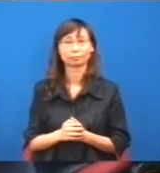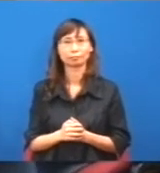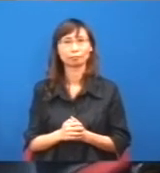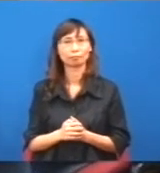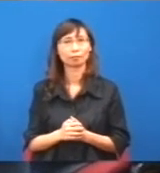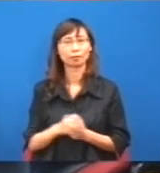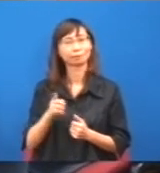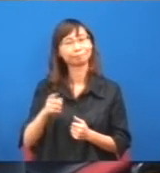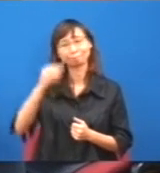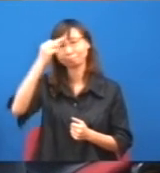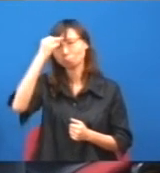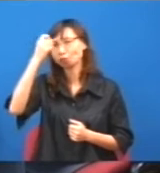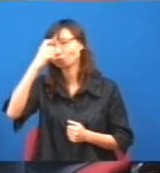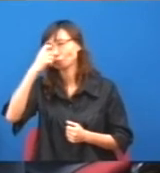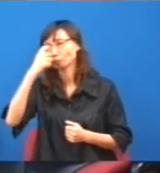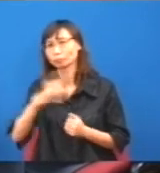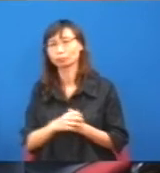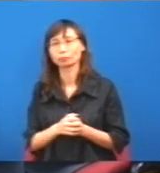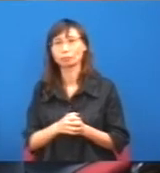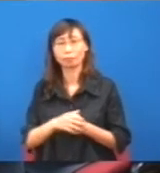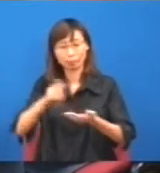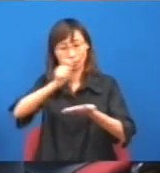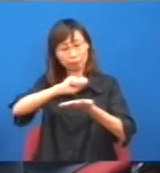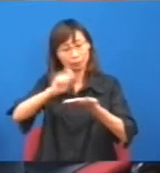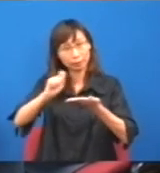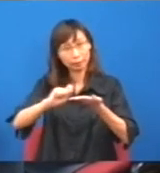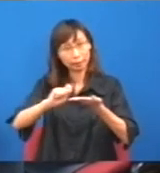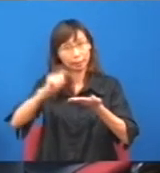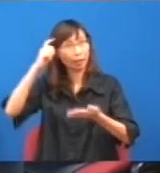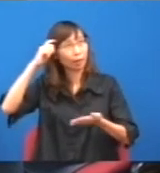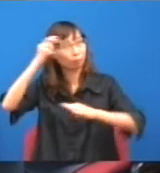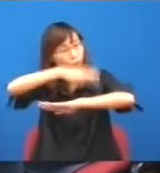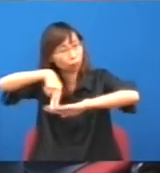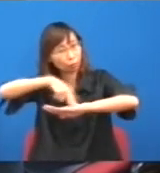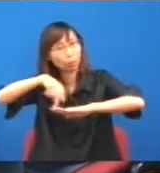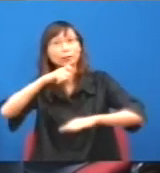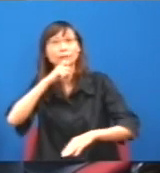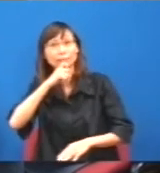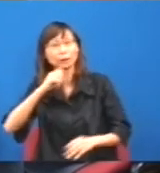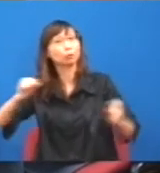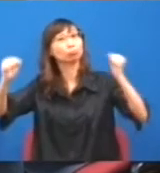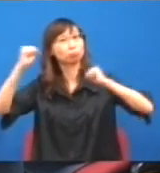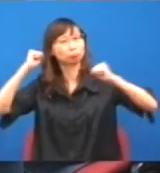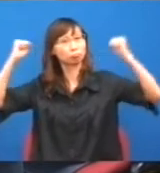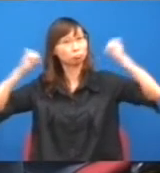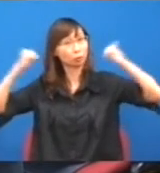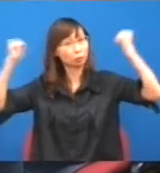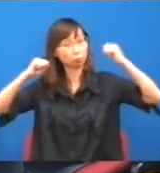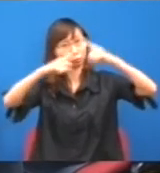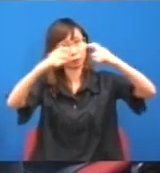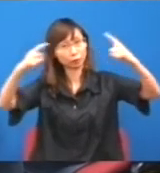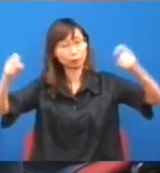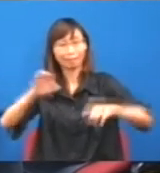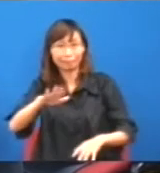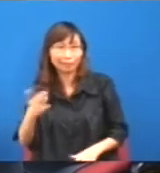其實梁振英的政官是有體育城的,是嗎?是推動體發展現在自